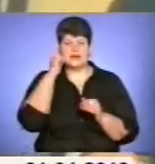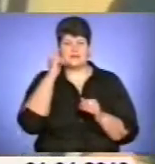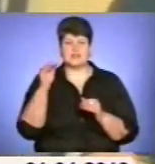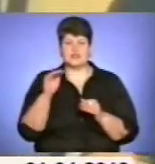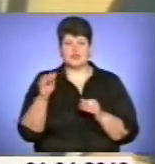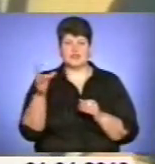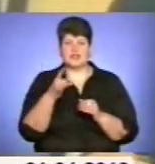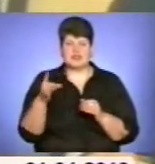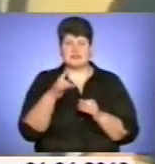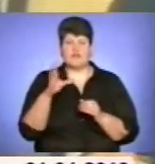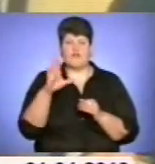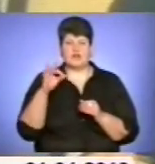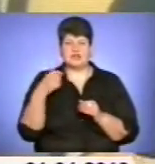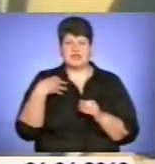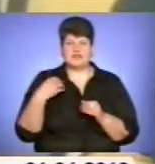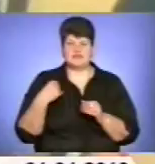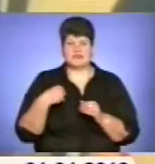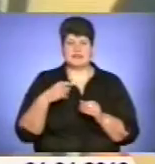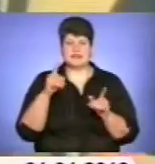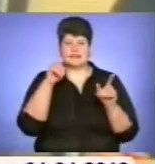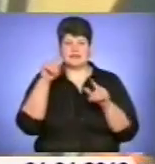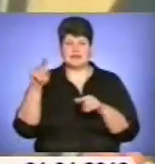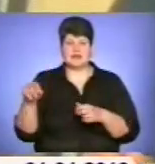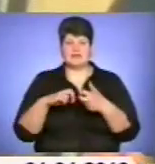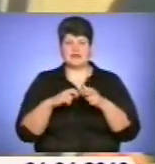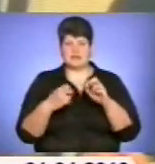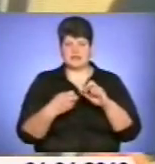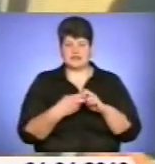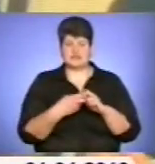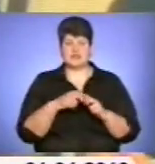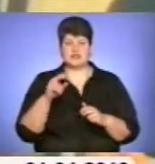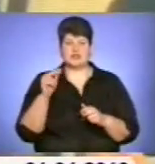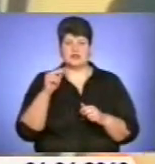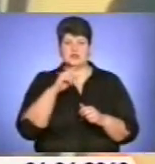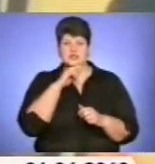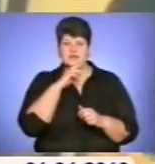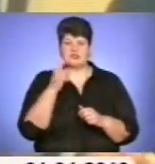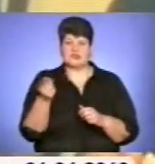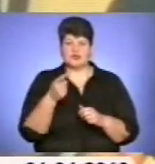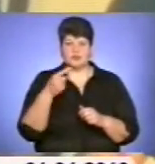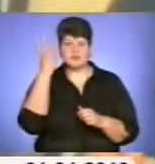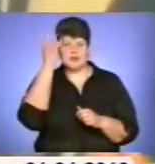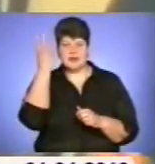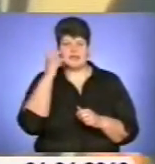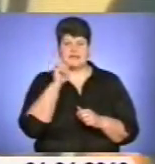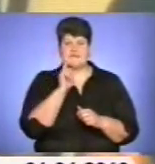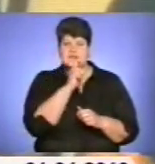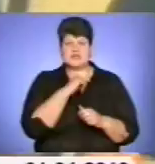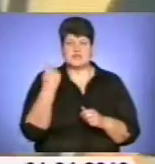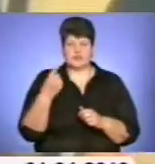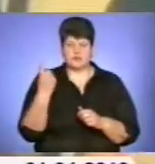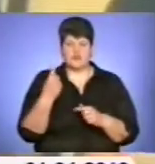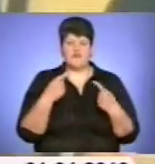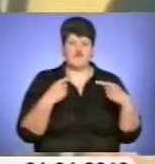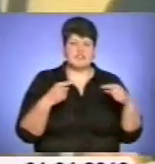Рівненська, Волинська, Львівська, Закарпанська, Івано-Франківська, Чернігівецька, Тернопільська, Хмельницька та Вінницька області. В